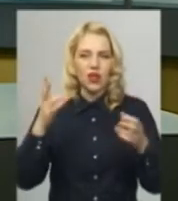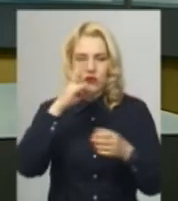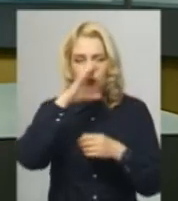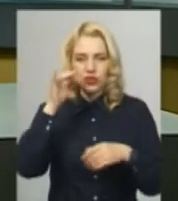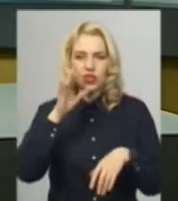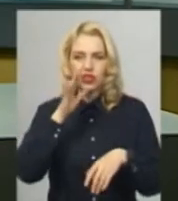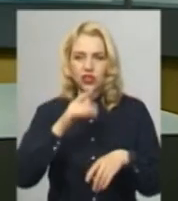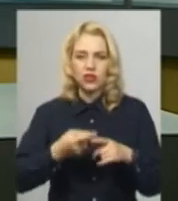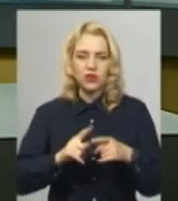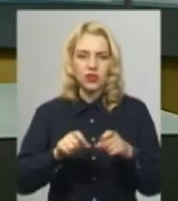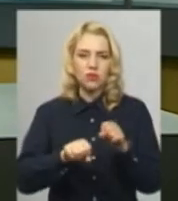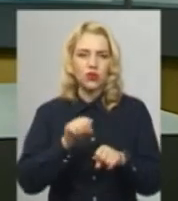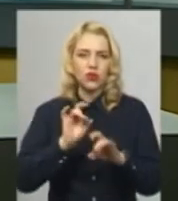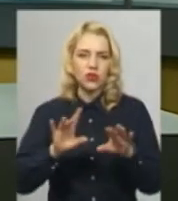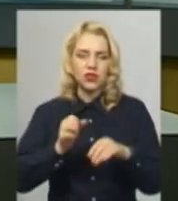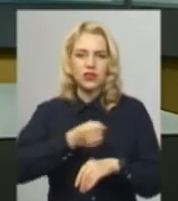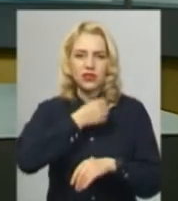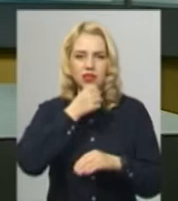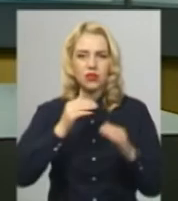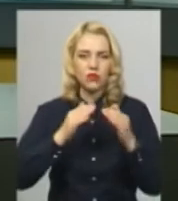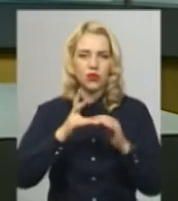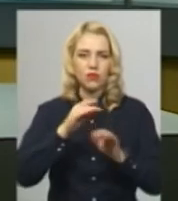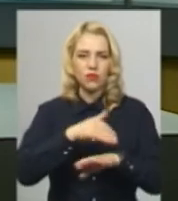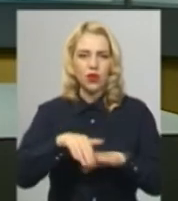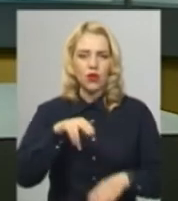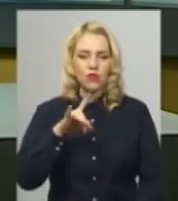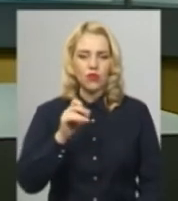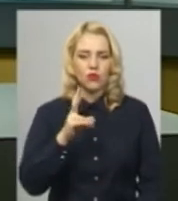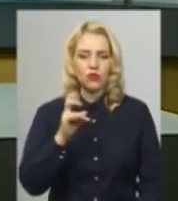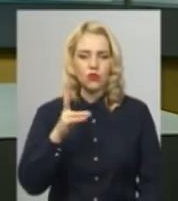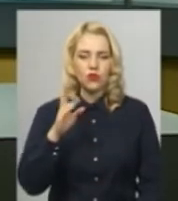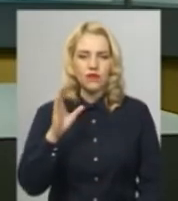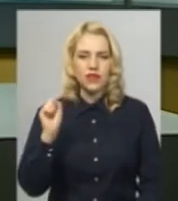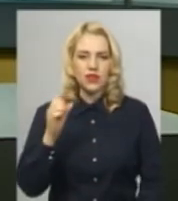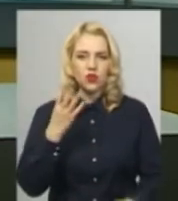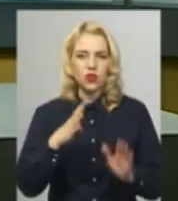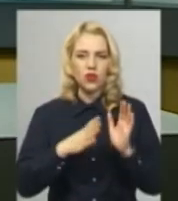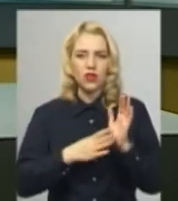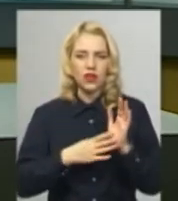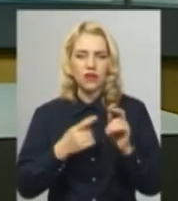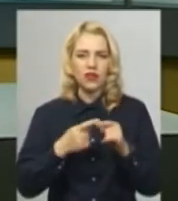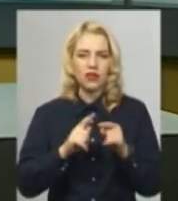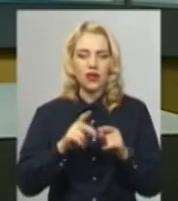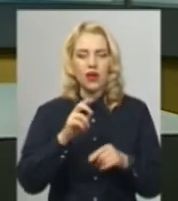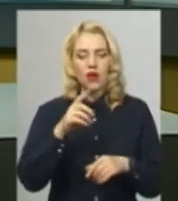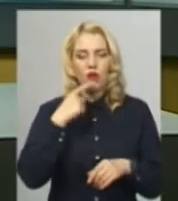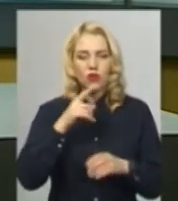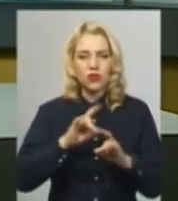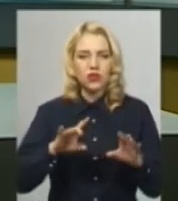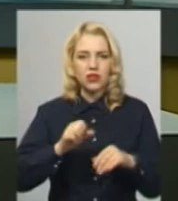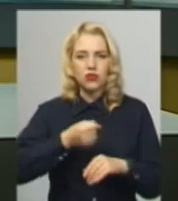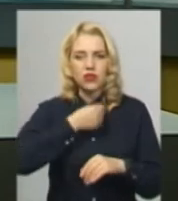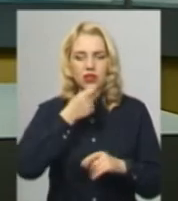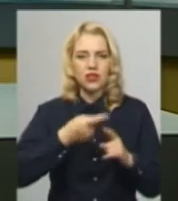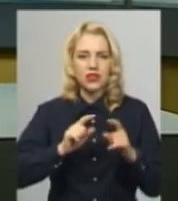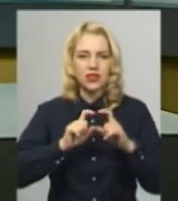Про такі порушення говорить старший будинку за адресою Проскурівська, 49, у Хмельницькому, Богдан Віцінський. За його словами, мова йде про